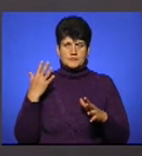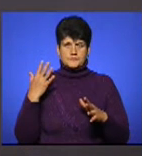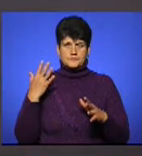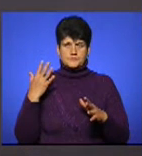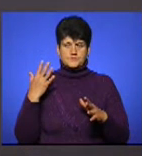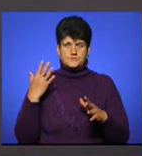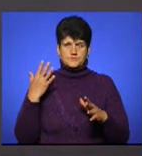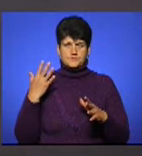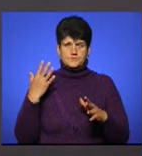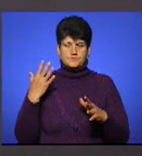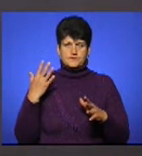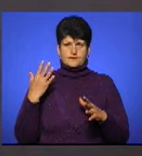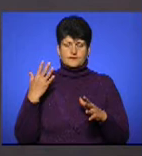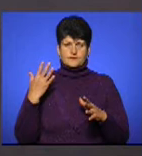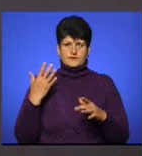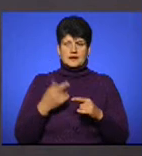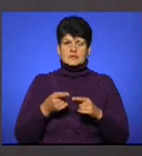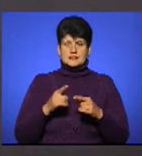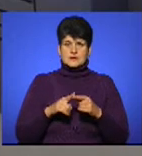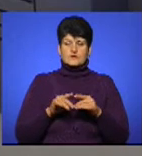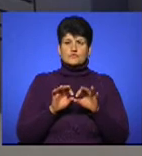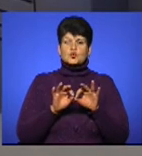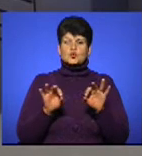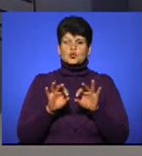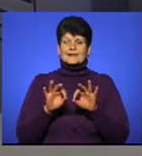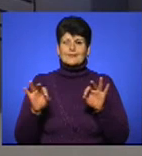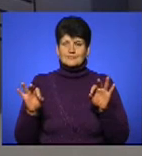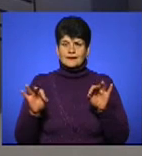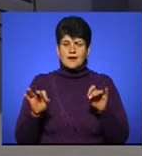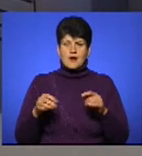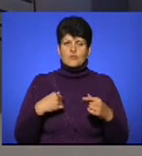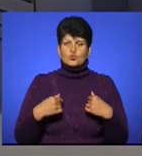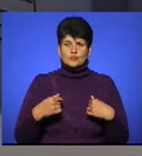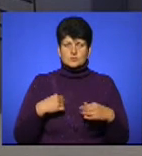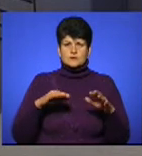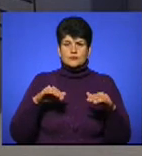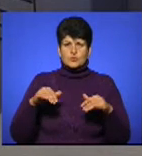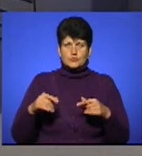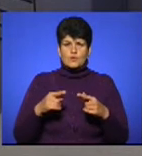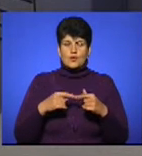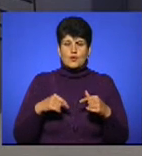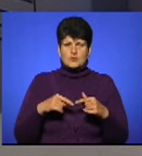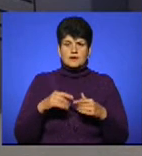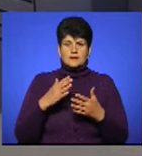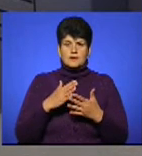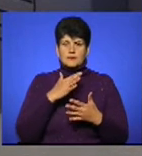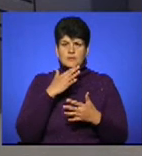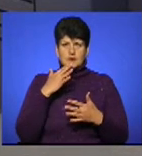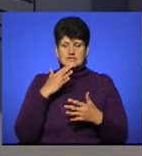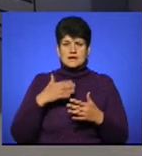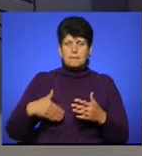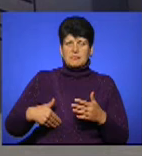цих судин, а страждають потім органи багаті на ці судини. Це